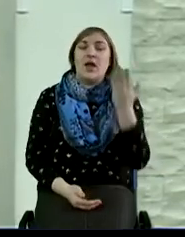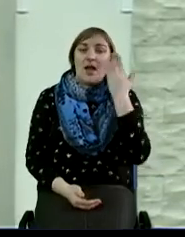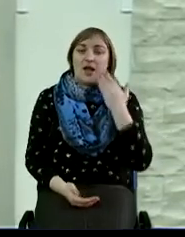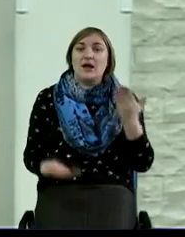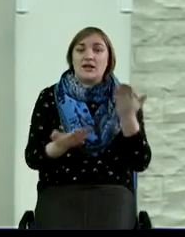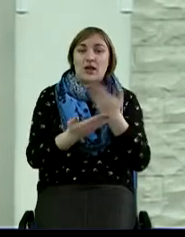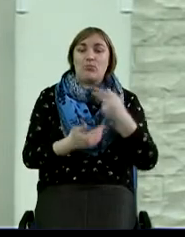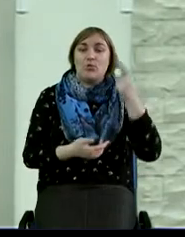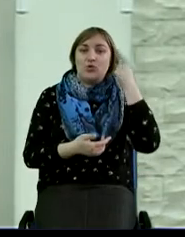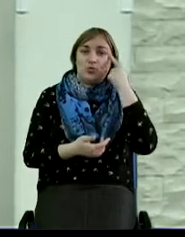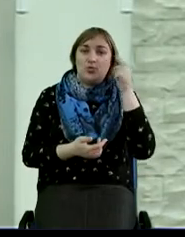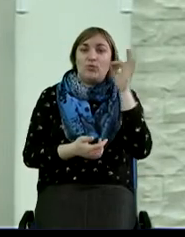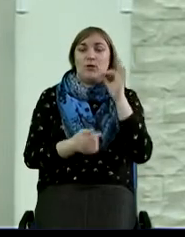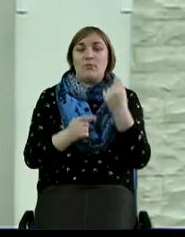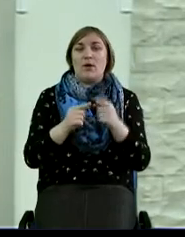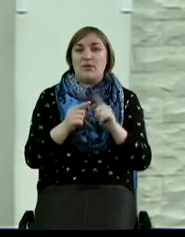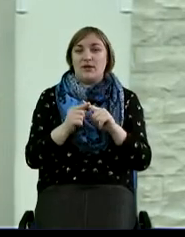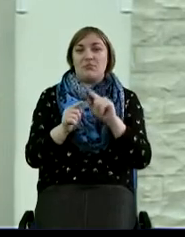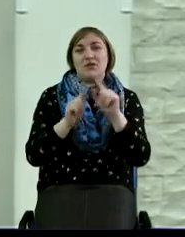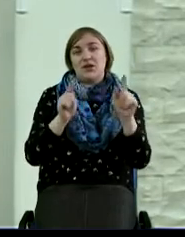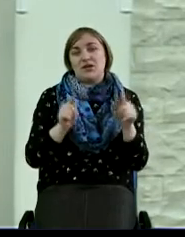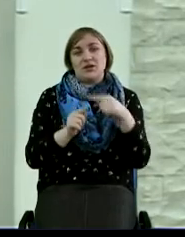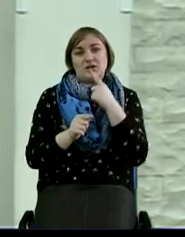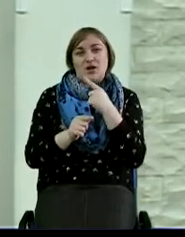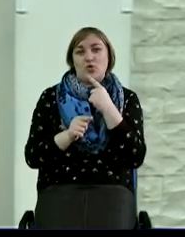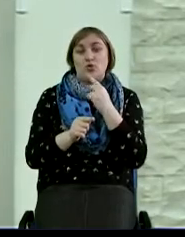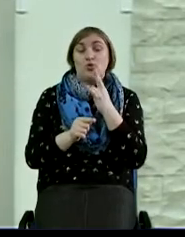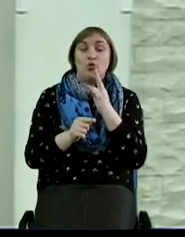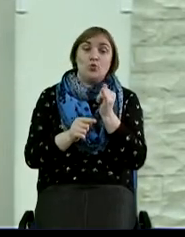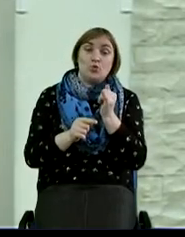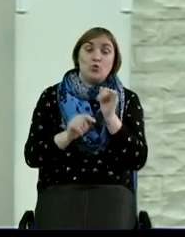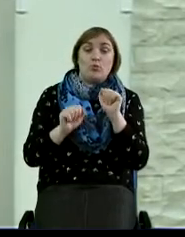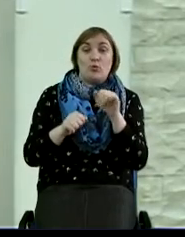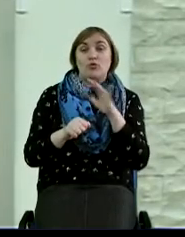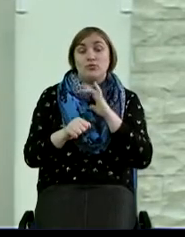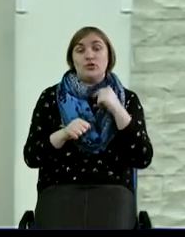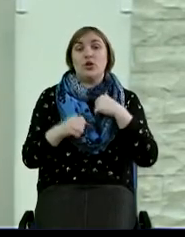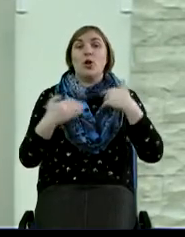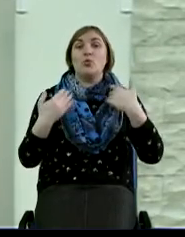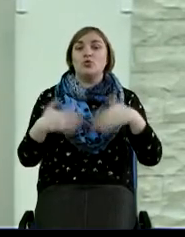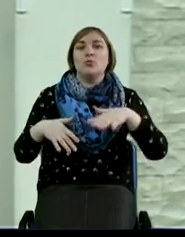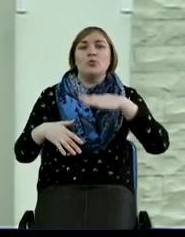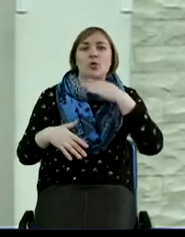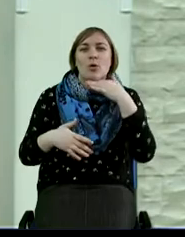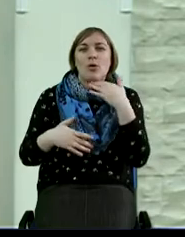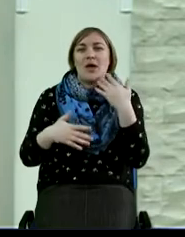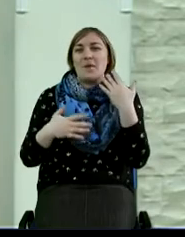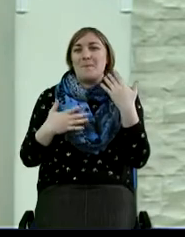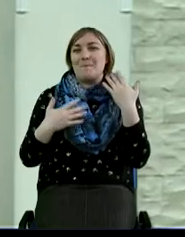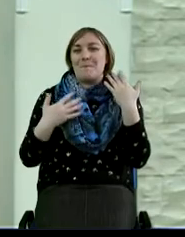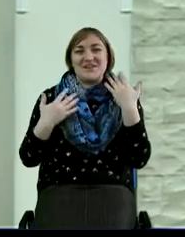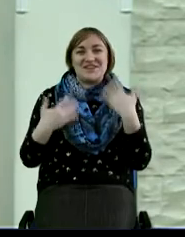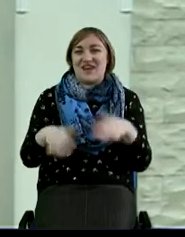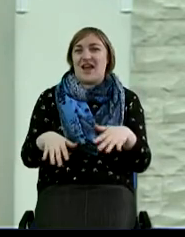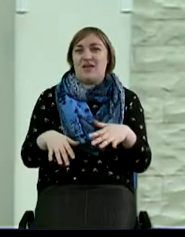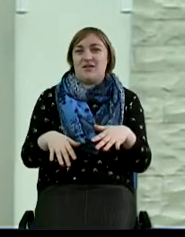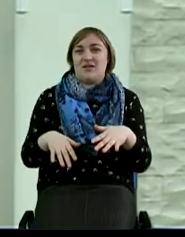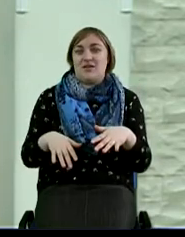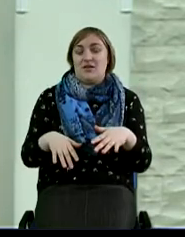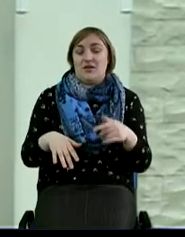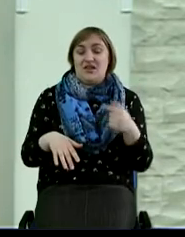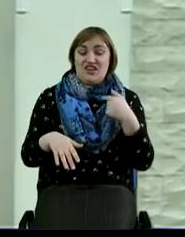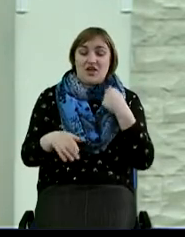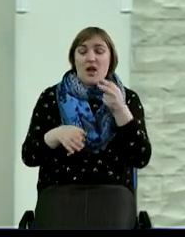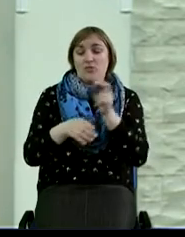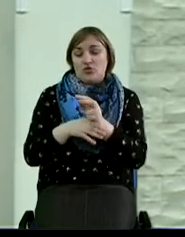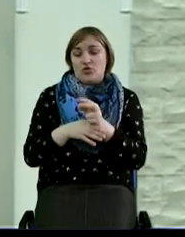думаем об этом, иногда некоторые могут сказать, но, может быть, я уже многое потерял в своей жизни, может быть, я многое упустил, я пришел ко